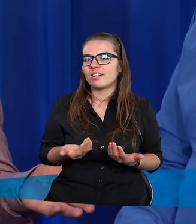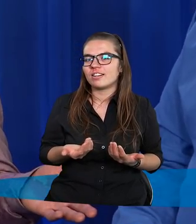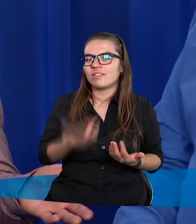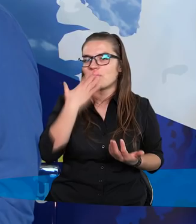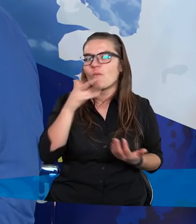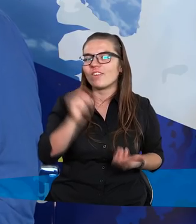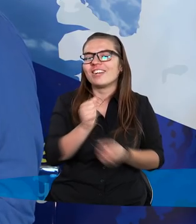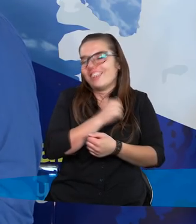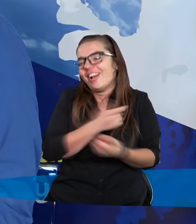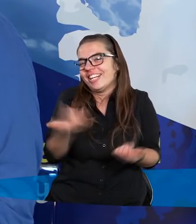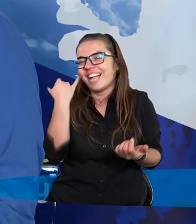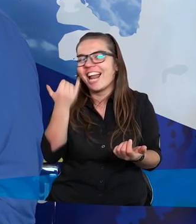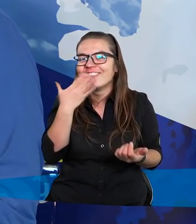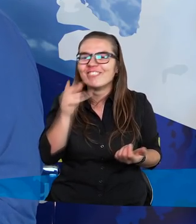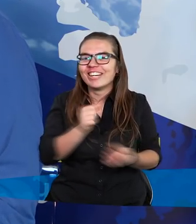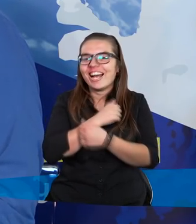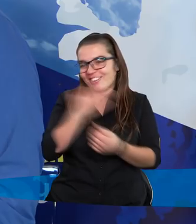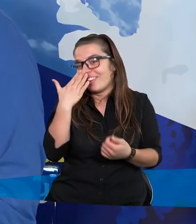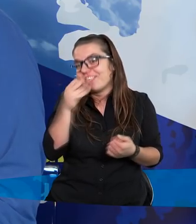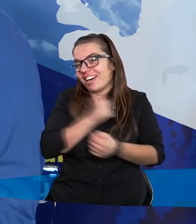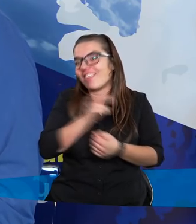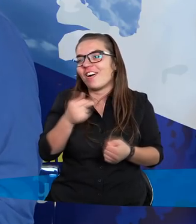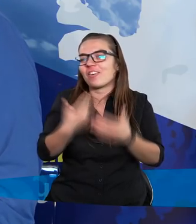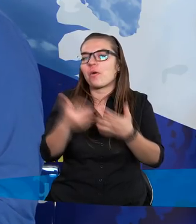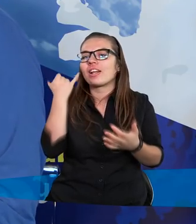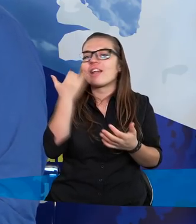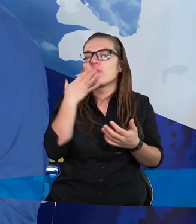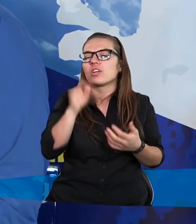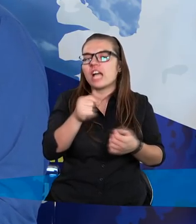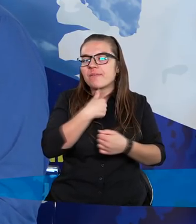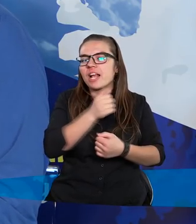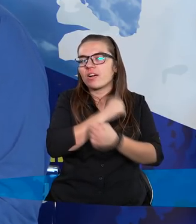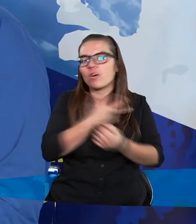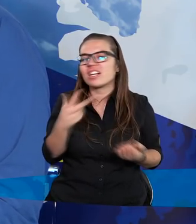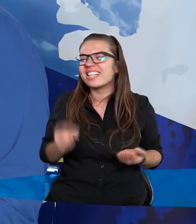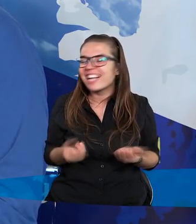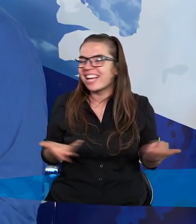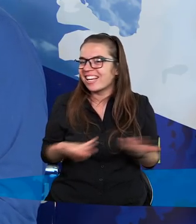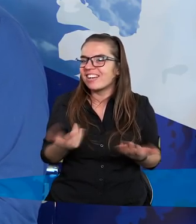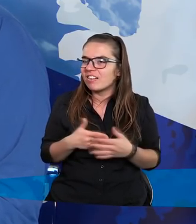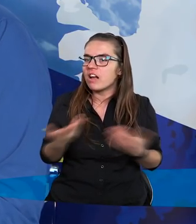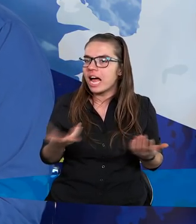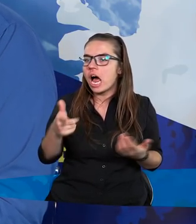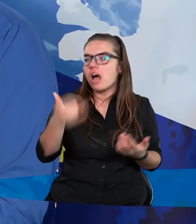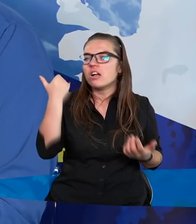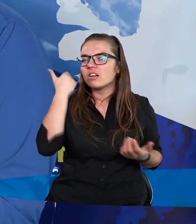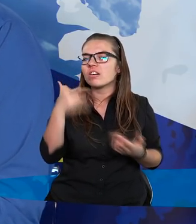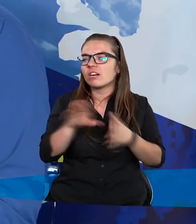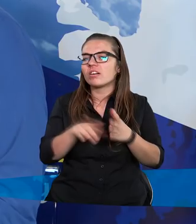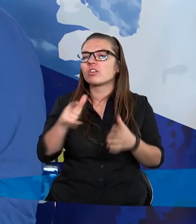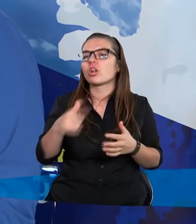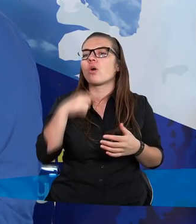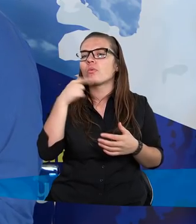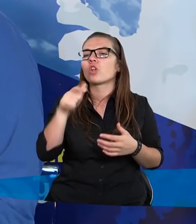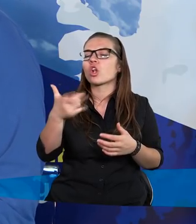Mówił, że kocha. No mówi, że kocha. No to chyba kocha, skoro tak powiedział. No nie, jest telefonem. Powiedział to, co